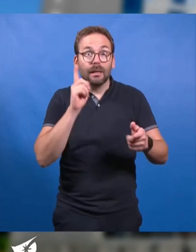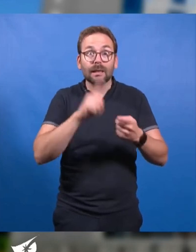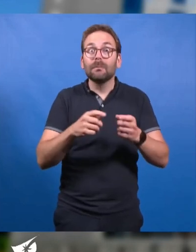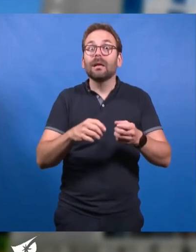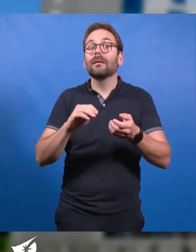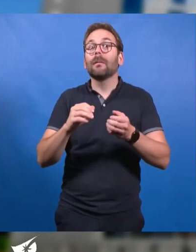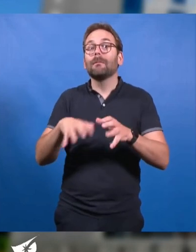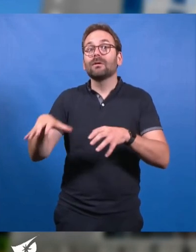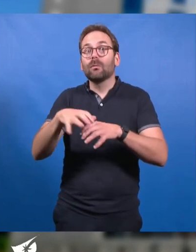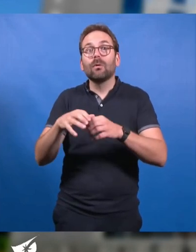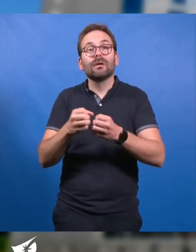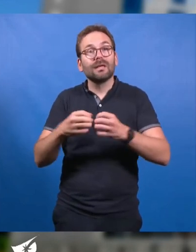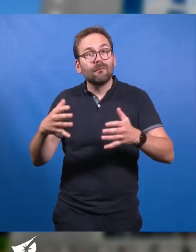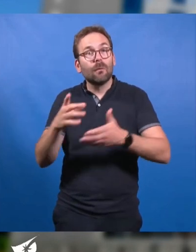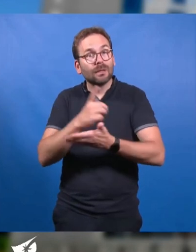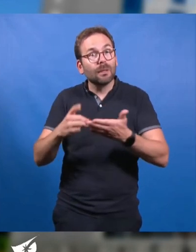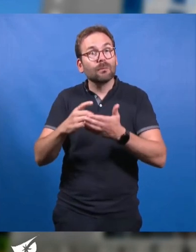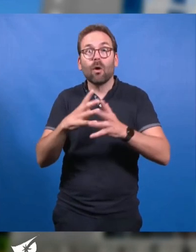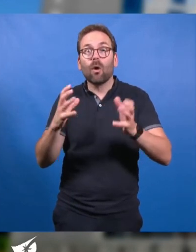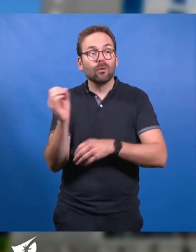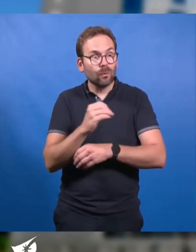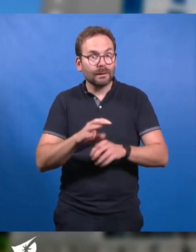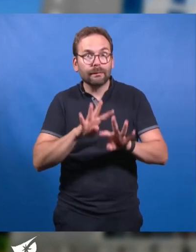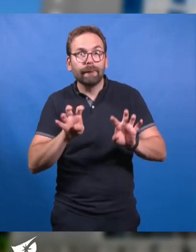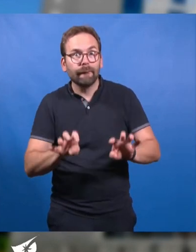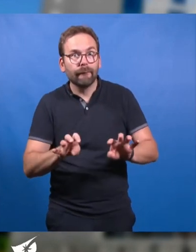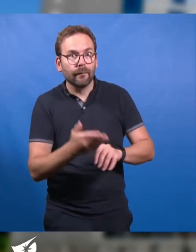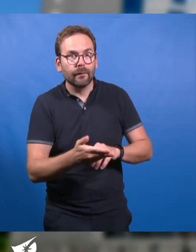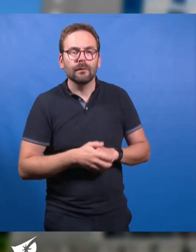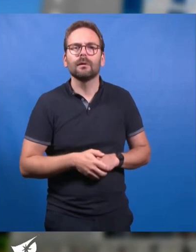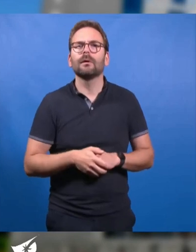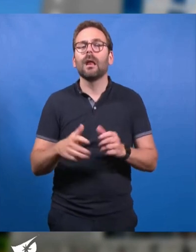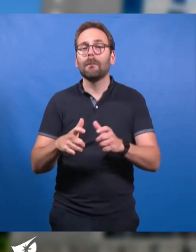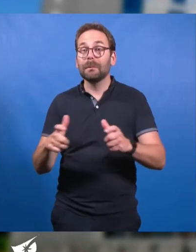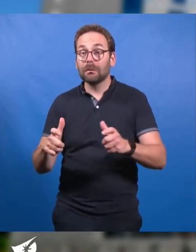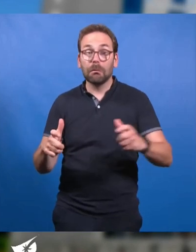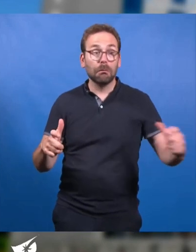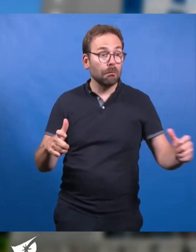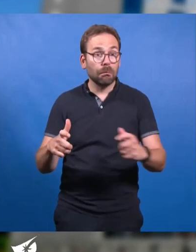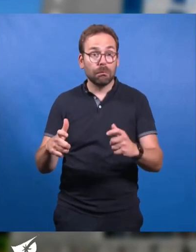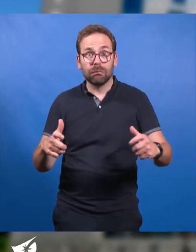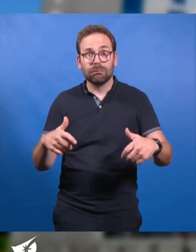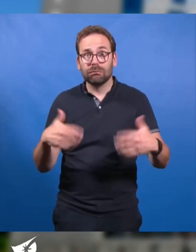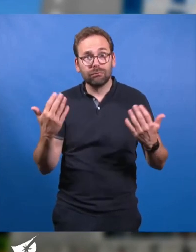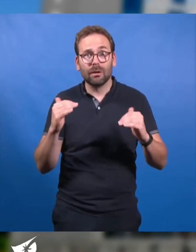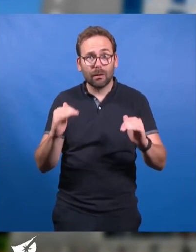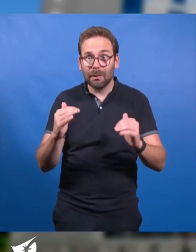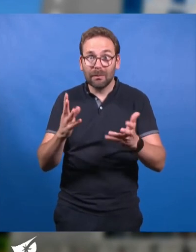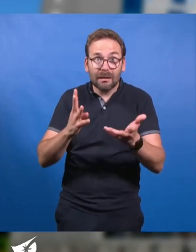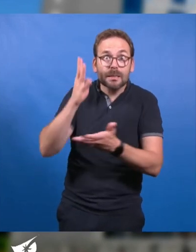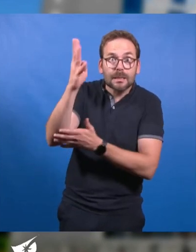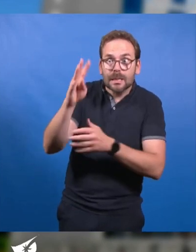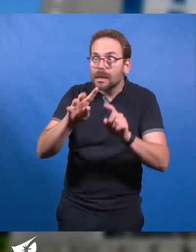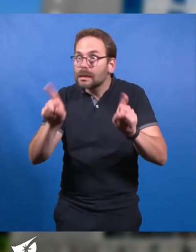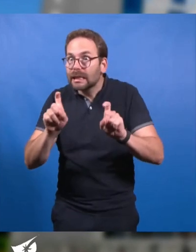métropole, du département et du Grand Ouest. L'allongement de la piste ou pas, c'est l'absence de perspectives concrètes qui